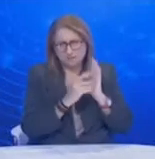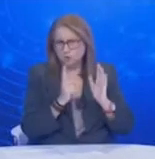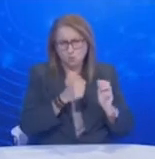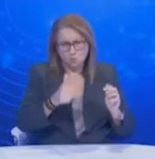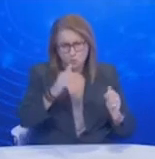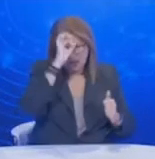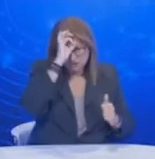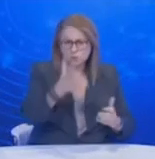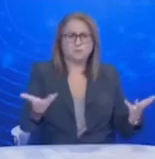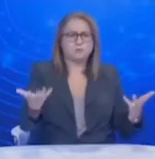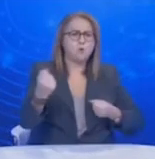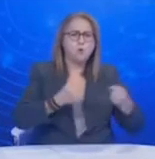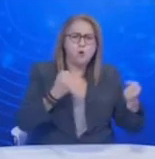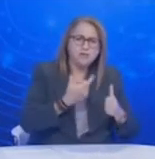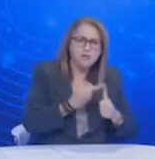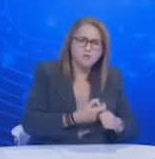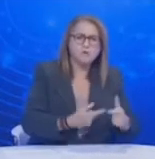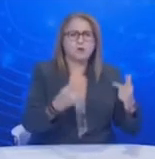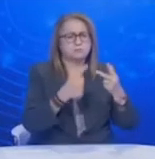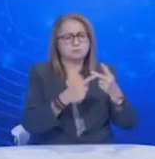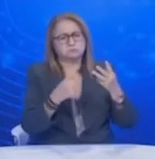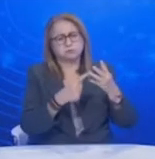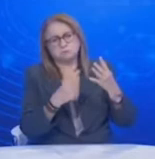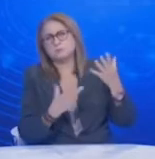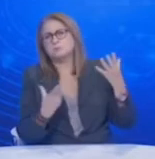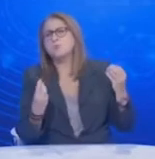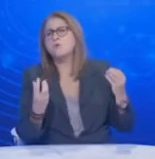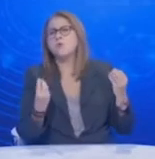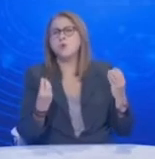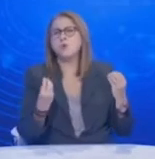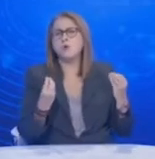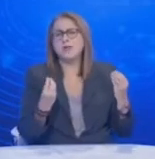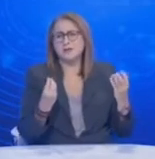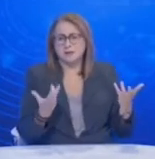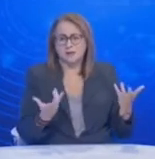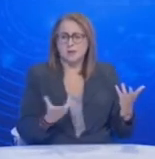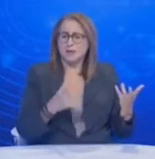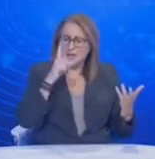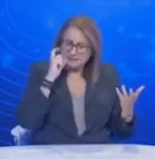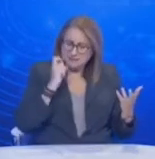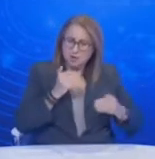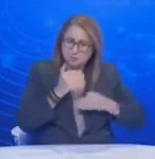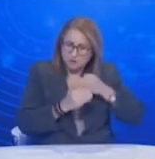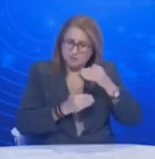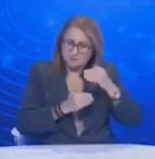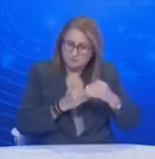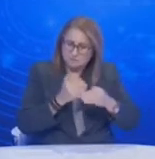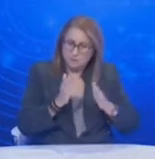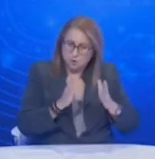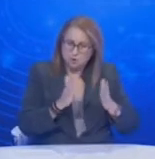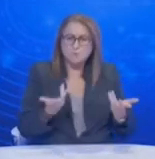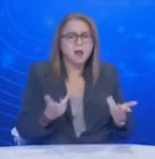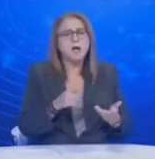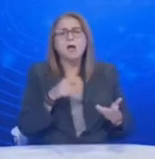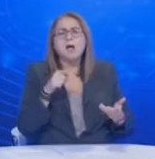Αντιλαμβάνομαι την αναγκαιότητα του να μπορούμε να προχωρήσουμε αλλά είναι θέμα και πραγματικών δυνατοτήτων της χώρας και δεν αφορά την